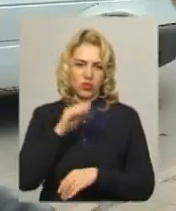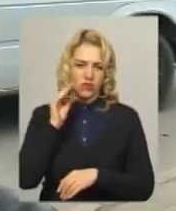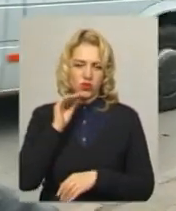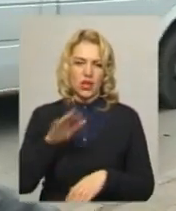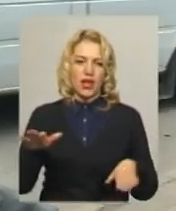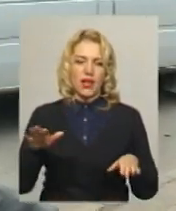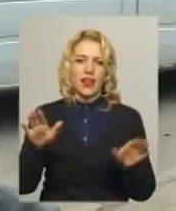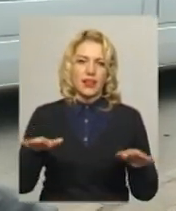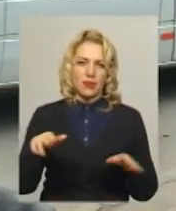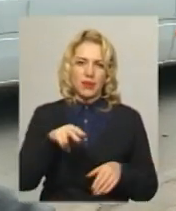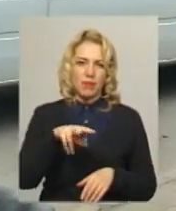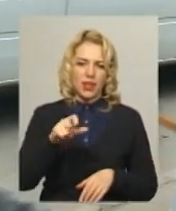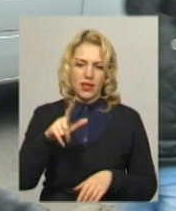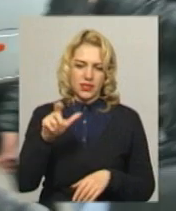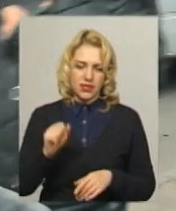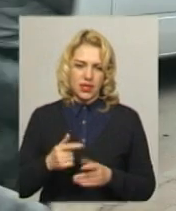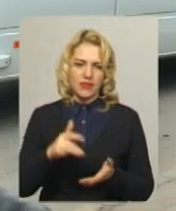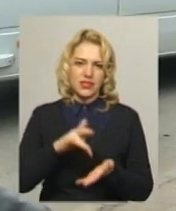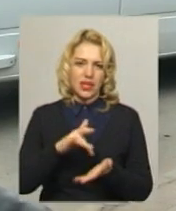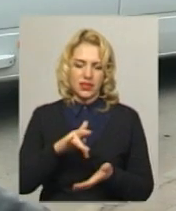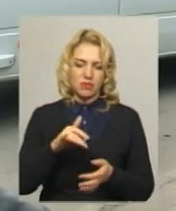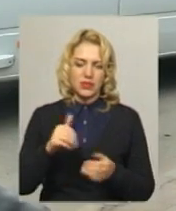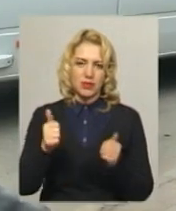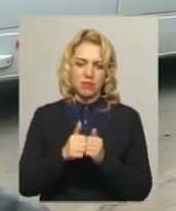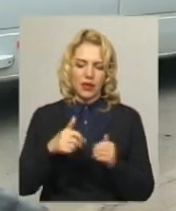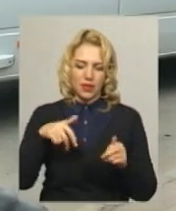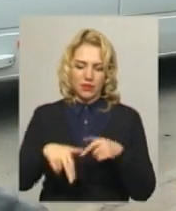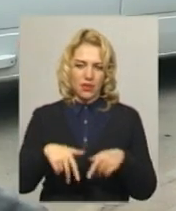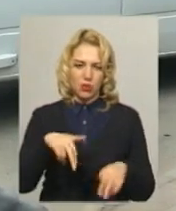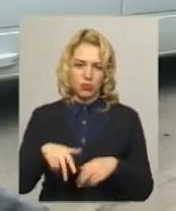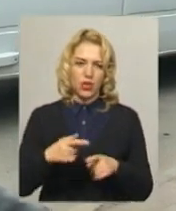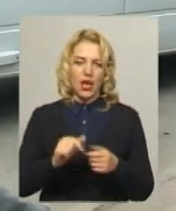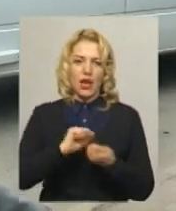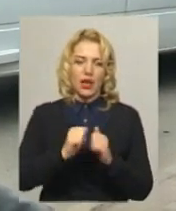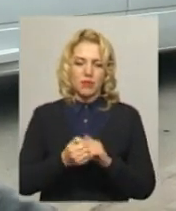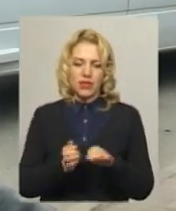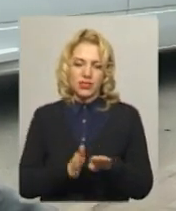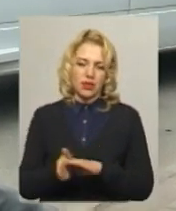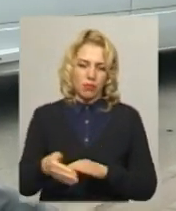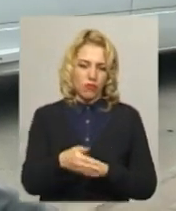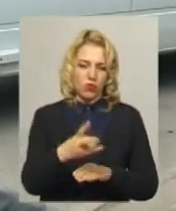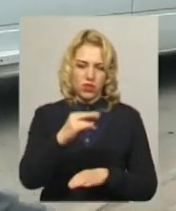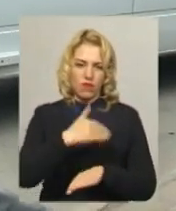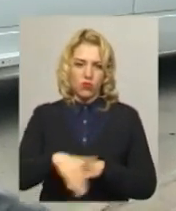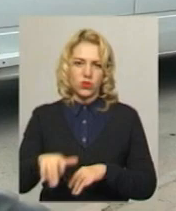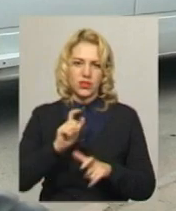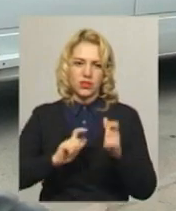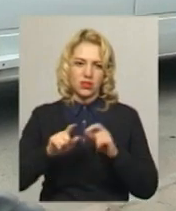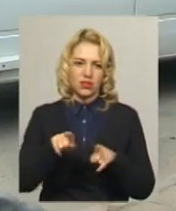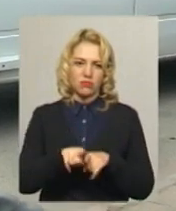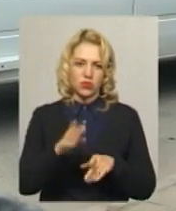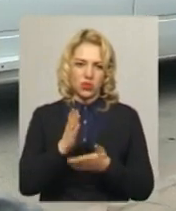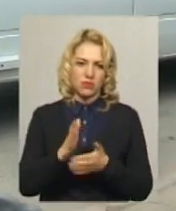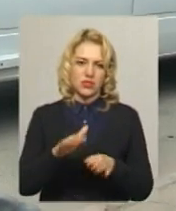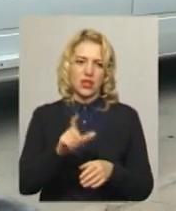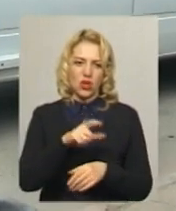Либідь-Плази, центрі міста біля підземного переходу, і з Кам'янецької поворот на вулицю Інститутську, там теж є таке місце, де